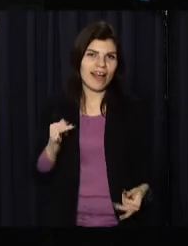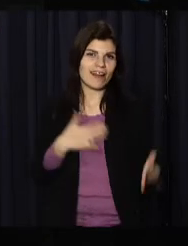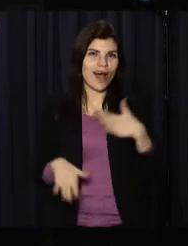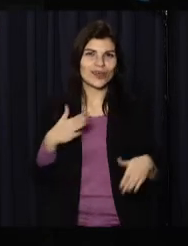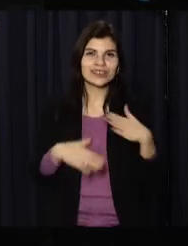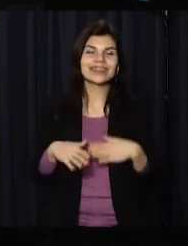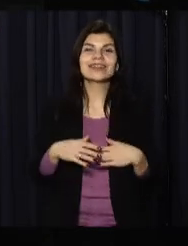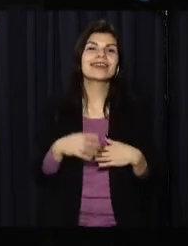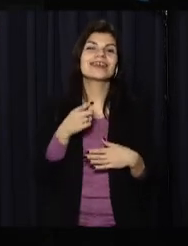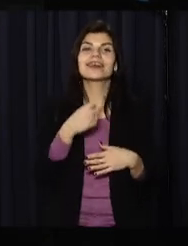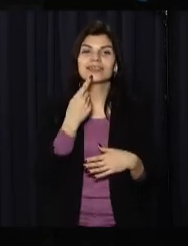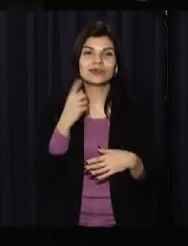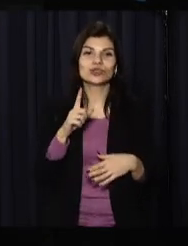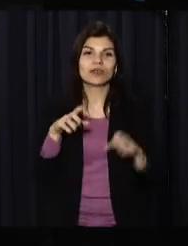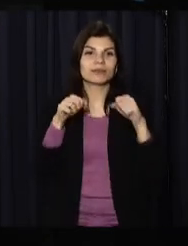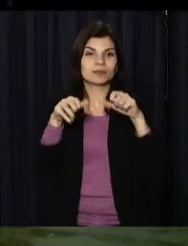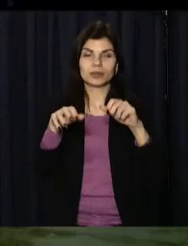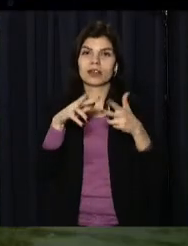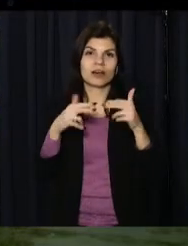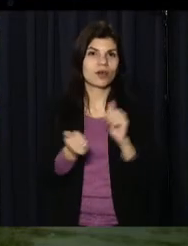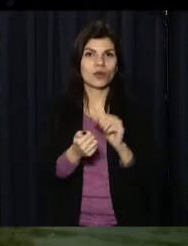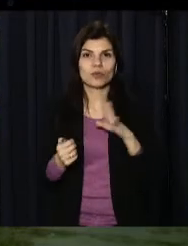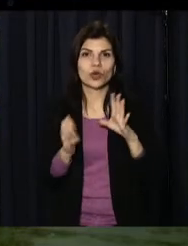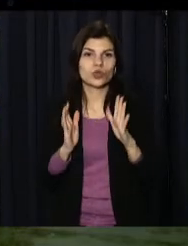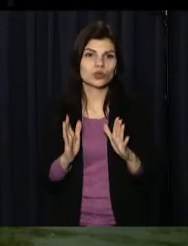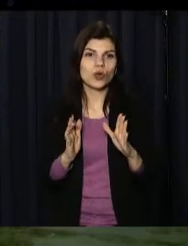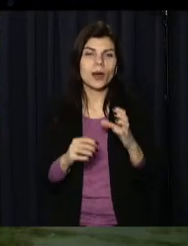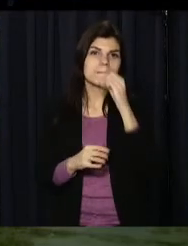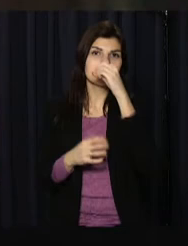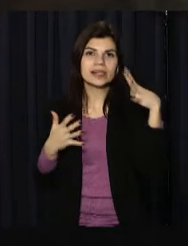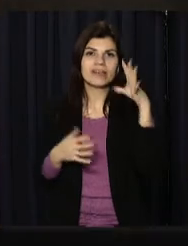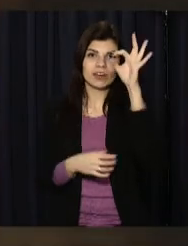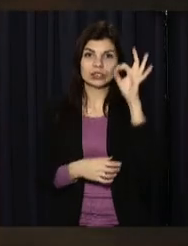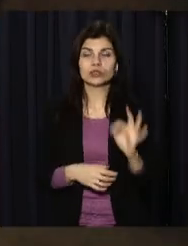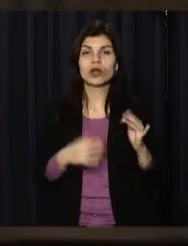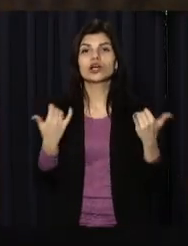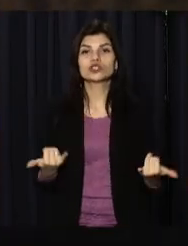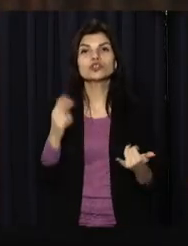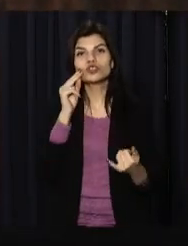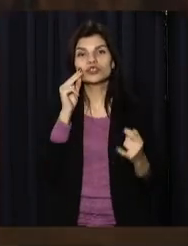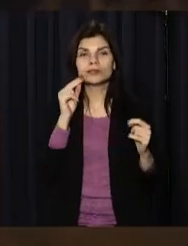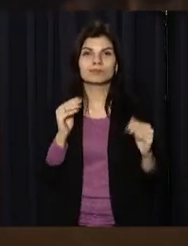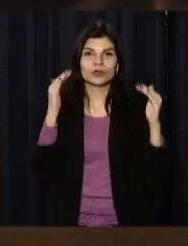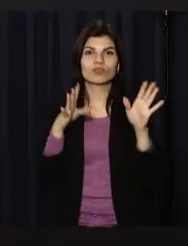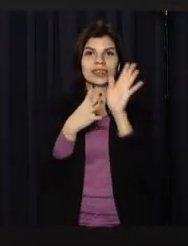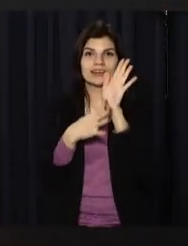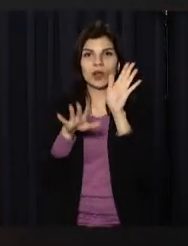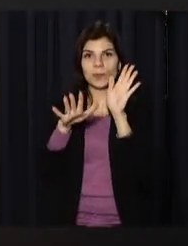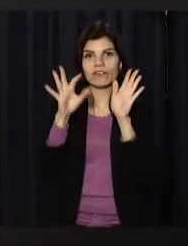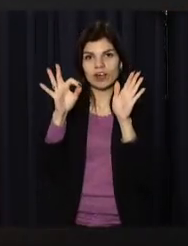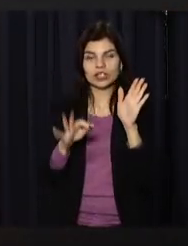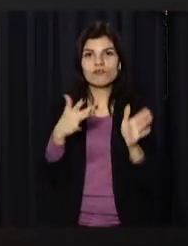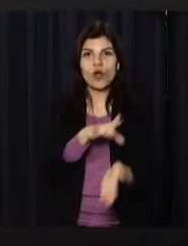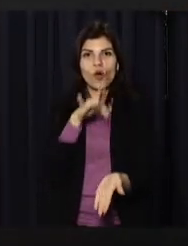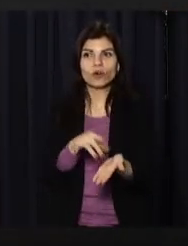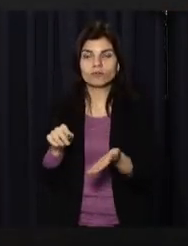донедавна, кажуть у міськраді, освітленість вулиць Кам'янського була лише 15%. На сьогодні ця цифра зросла до 95%. Про це